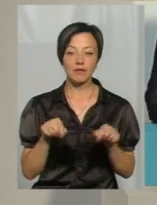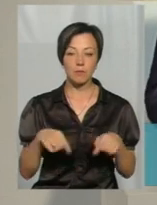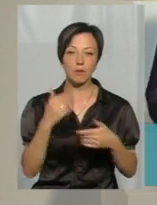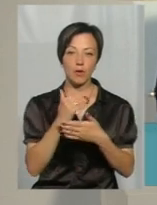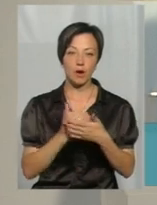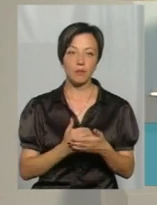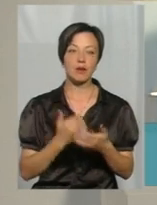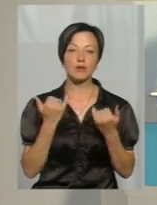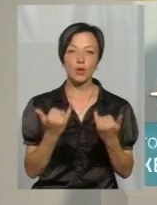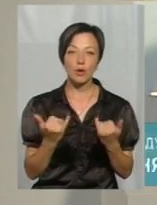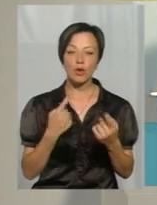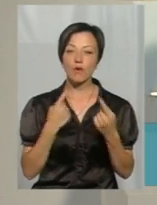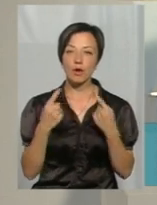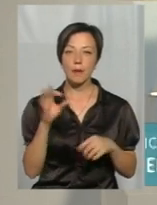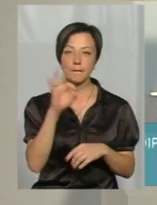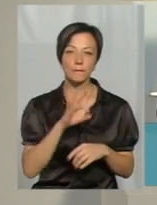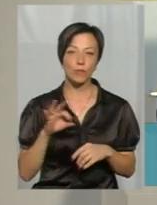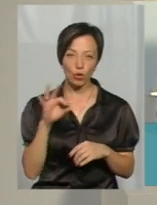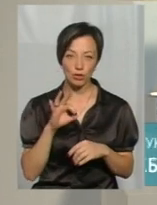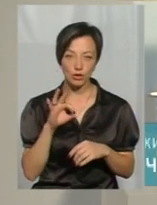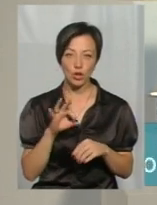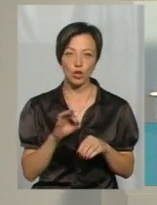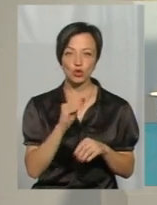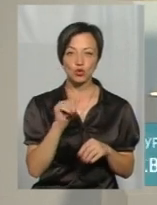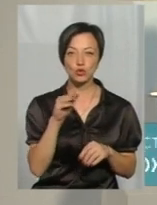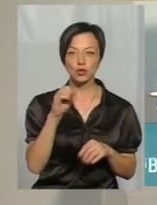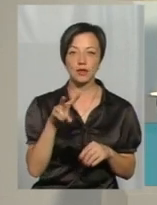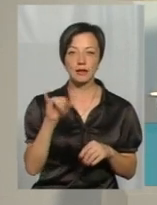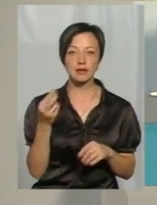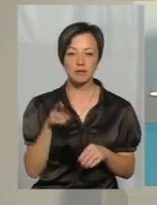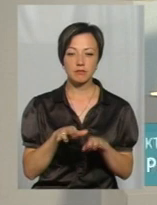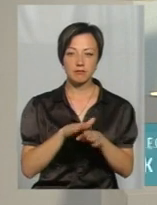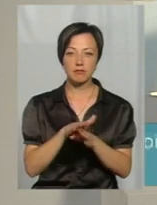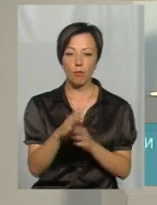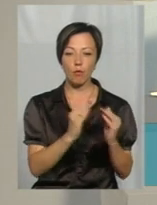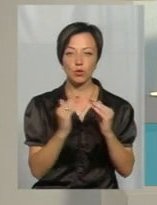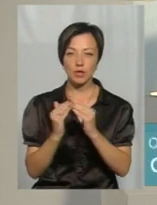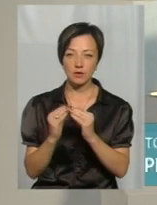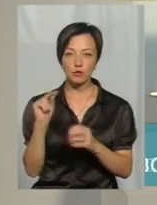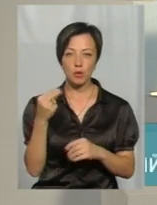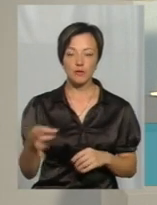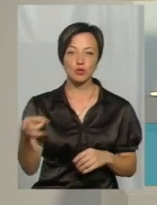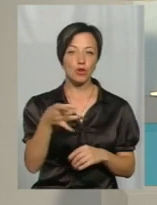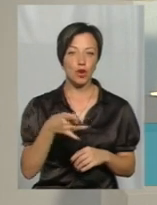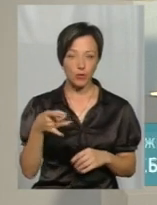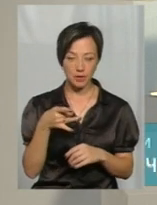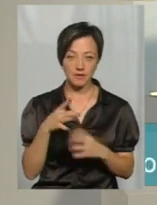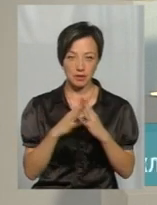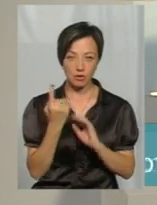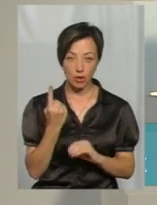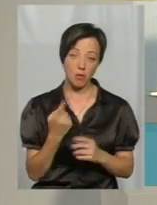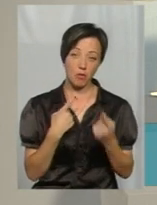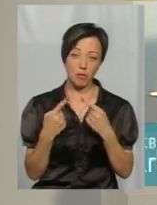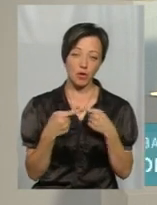Шановні глядачі, ми сьогодні говорили про жужилиць, які заполонили будинки у Жерді Чемервецького району, завтра